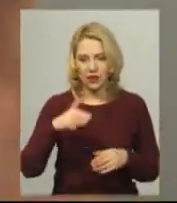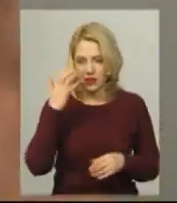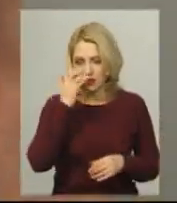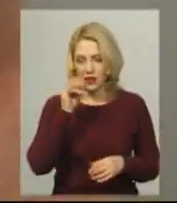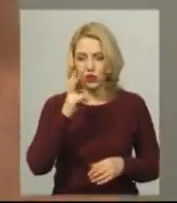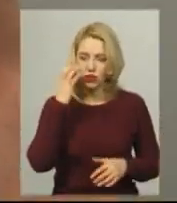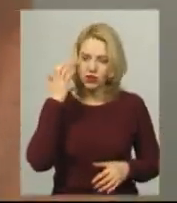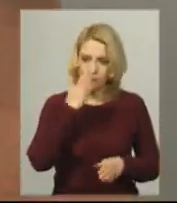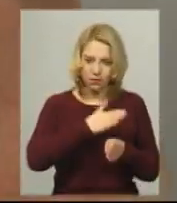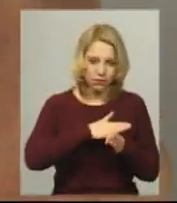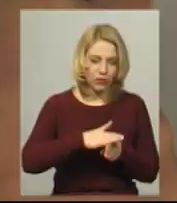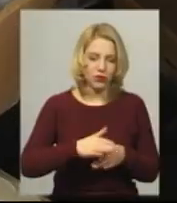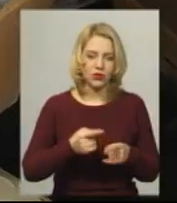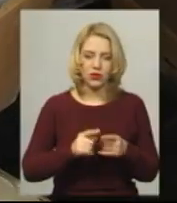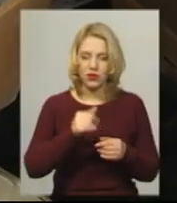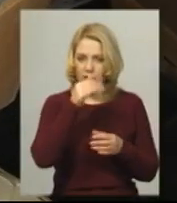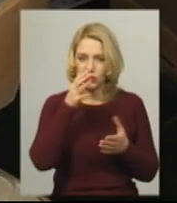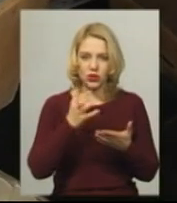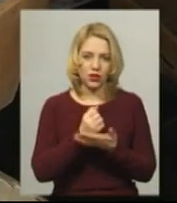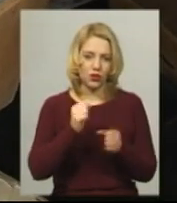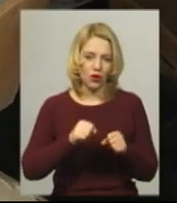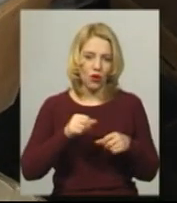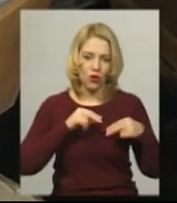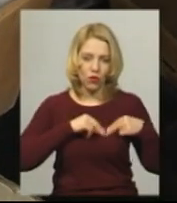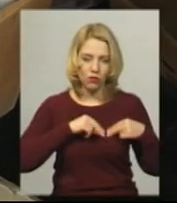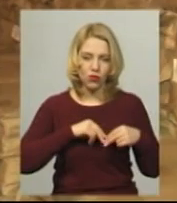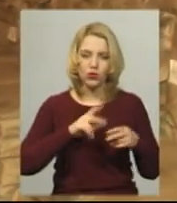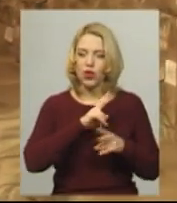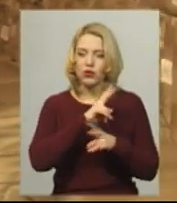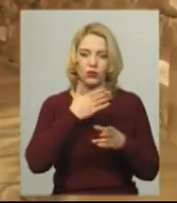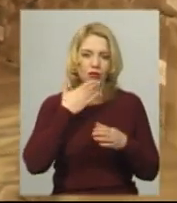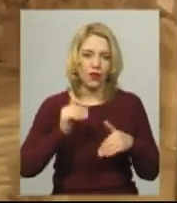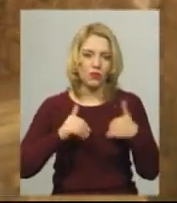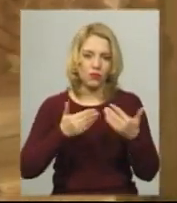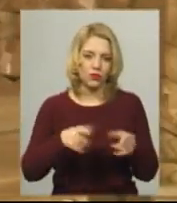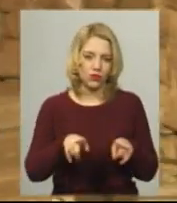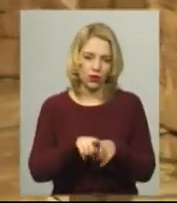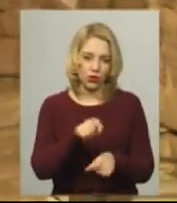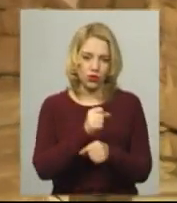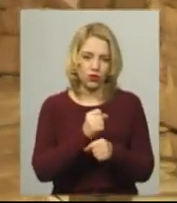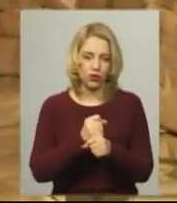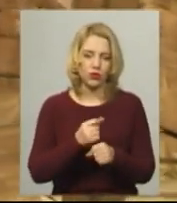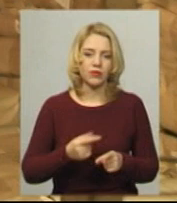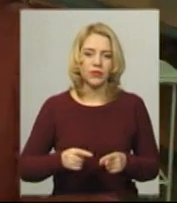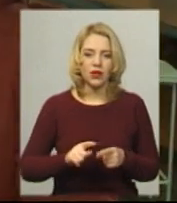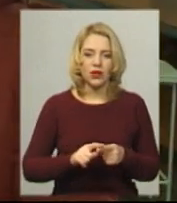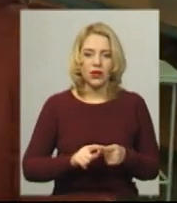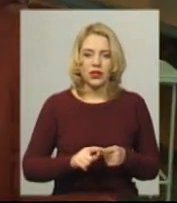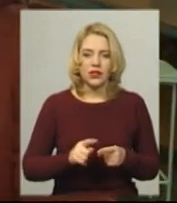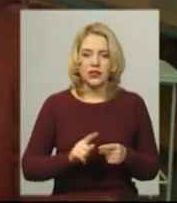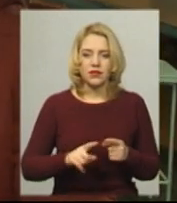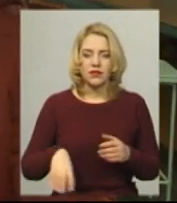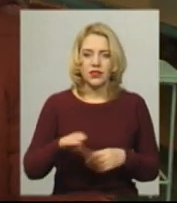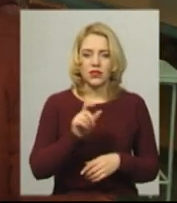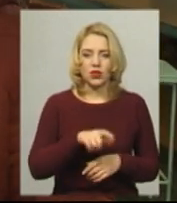знайти роботу неможливо. Роботодавці вакансій для таких працівників не пропонують, каже виконуюча обов'язки директора підприємства «ОТОС» Надія Зарицька. «Це